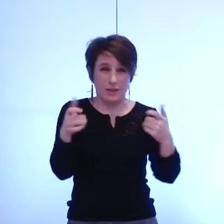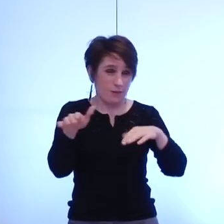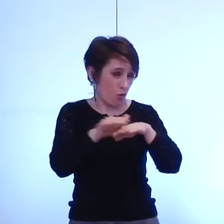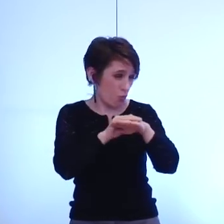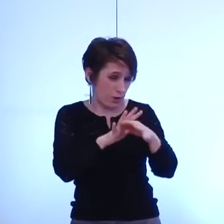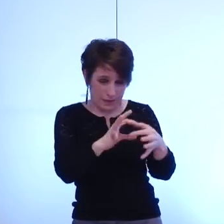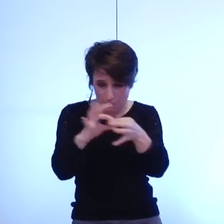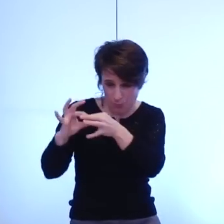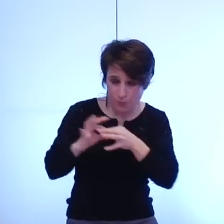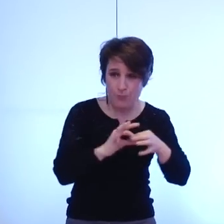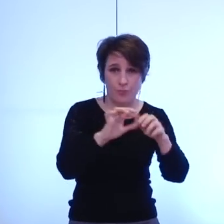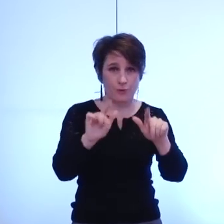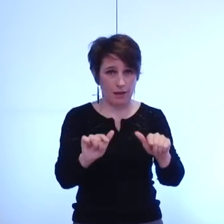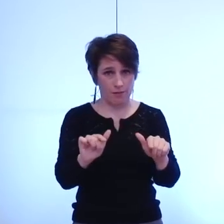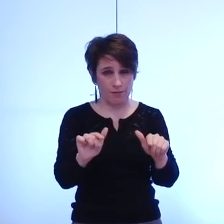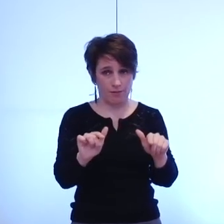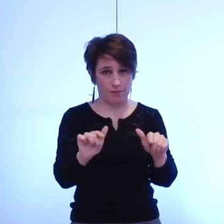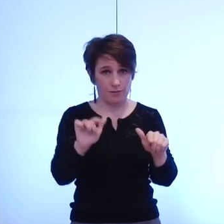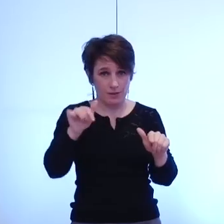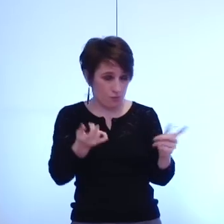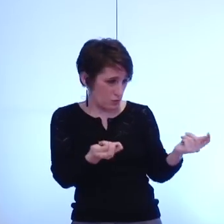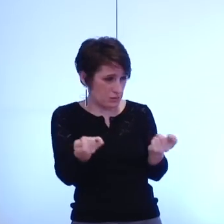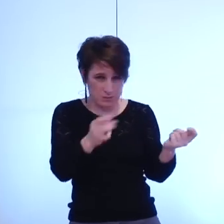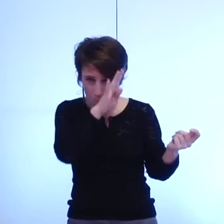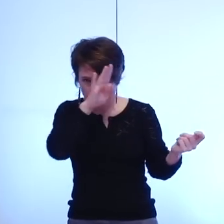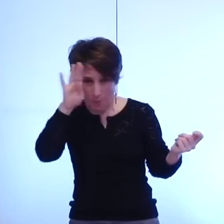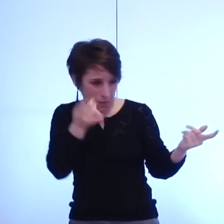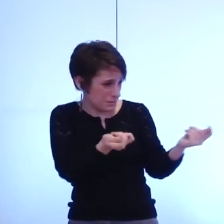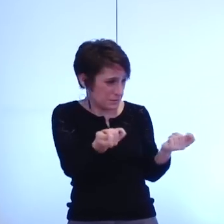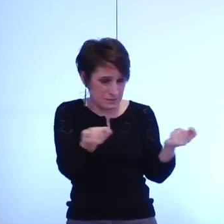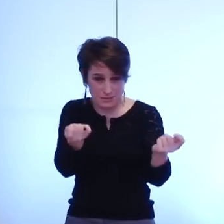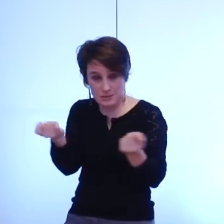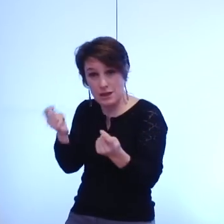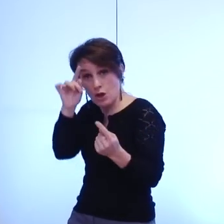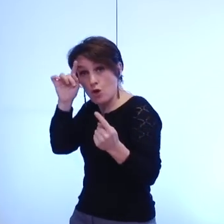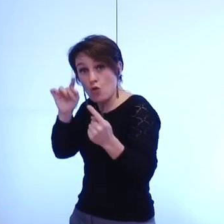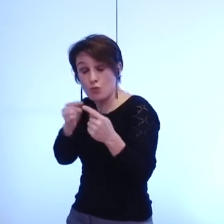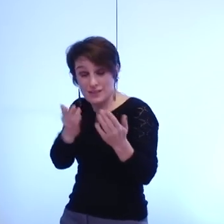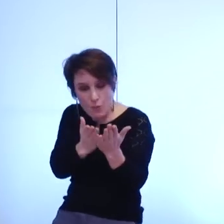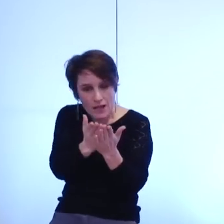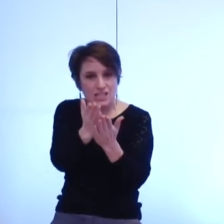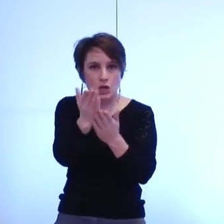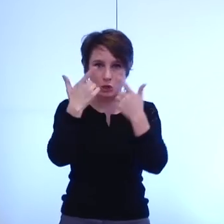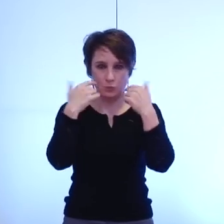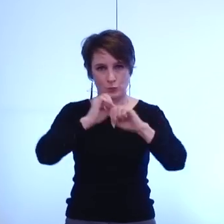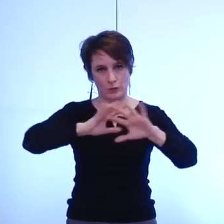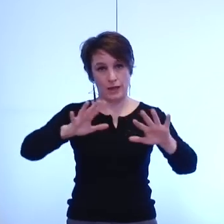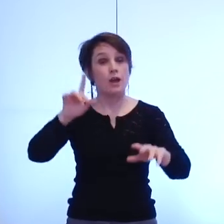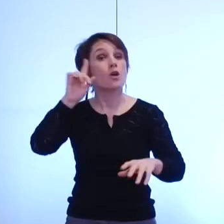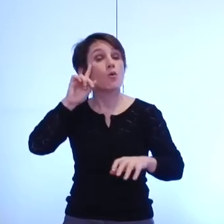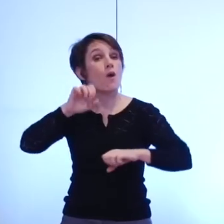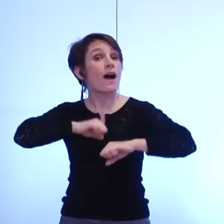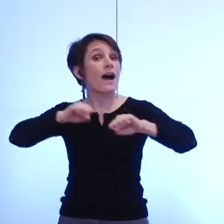que nous pourrons là encore une fois collectivement donner du sens parce que l'action métropolitaine